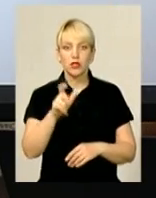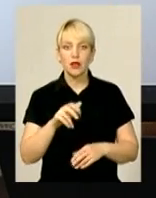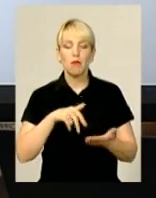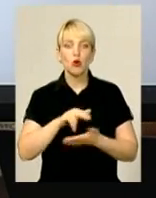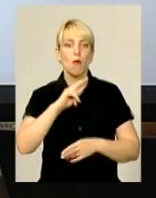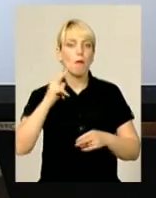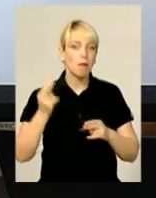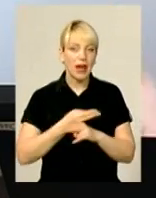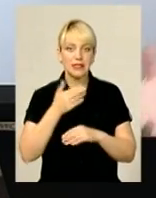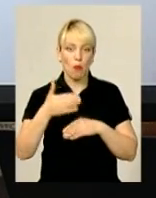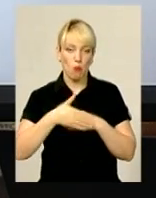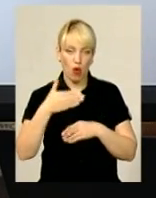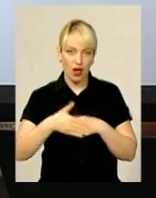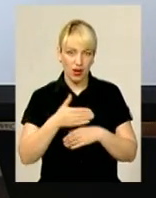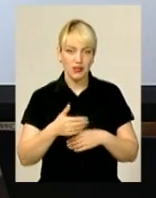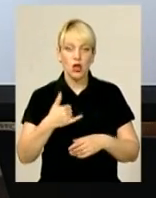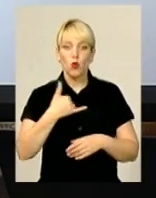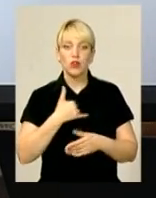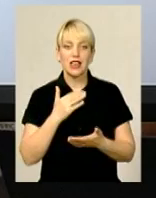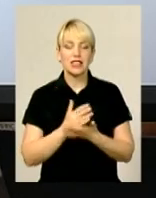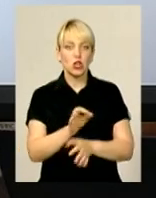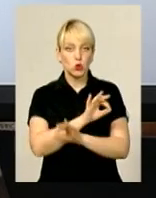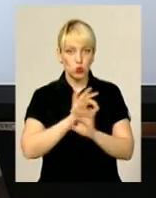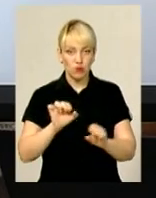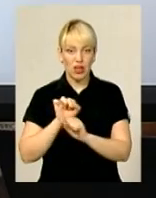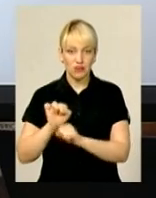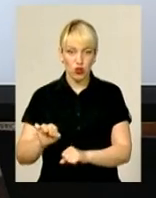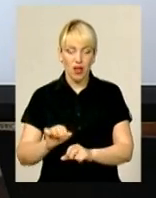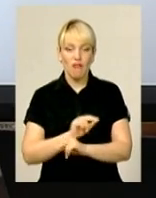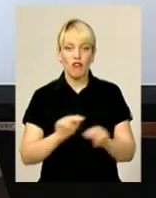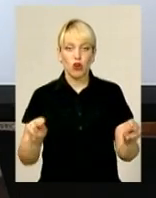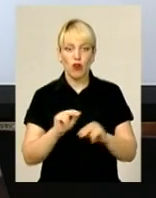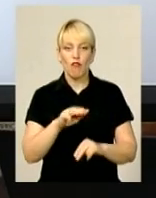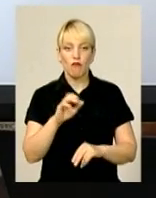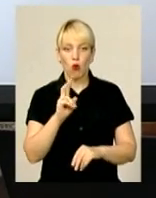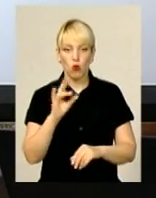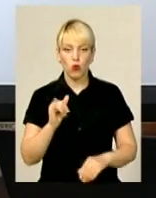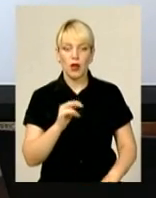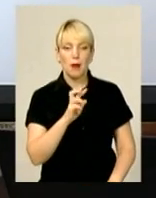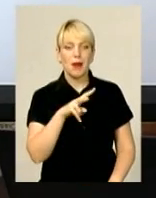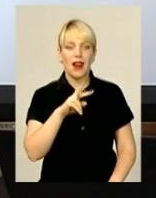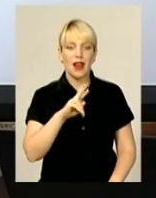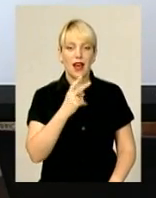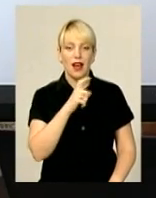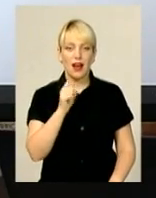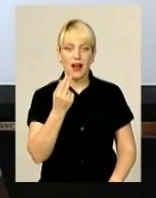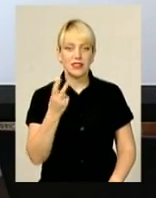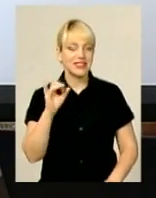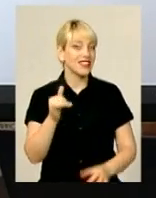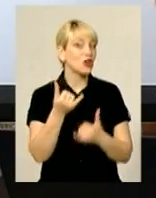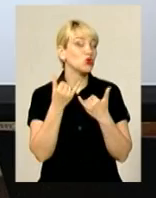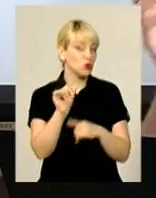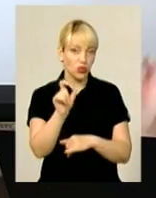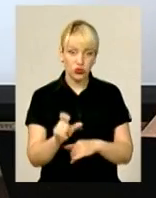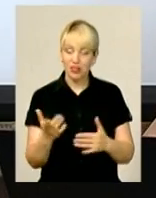покарання. І також в нас є чудовий адвокат, викладач ХУПу Ярослав Бляхарський, чудо-людина, в